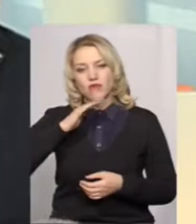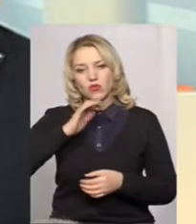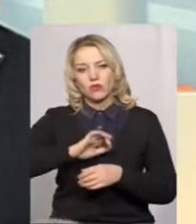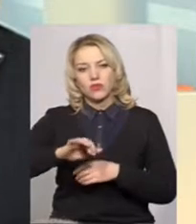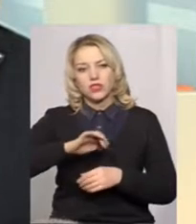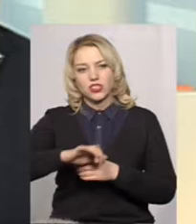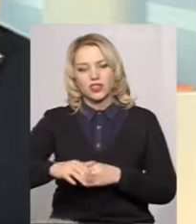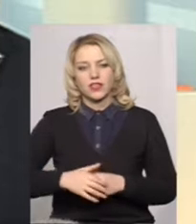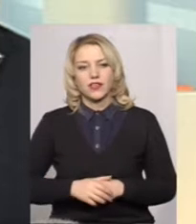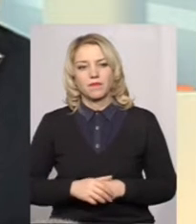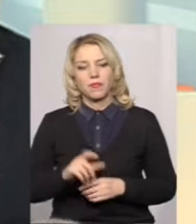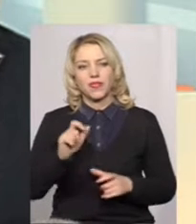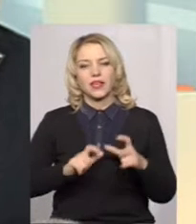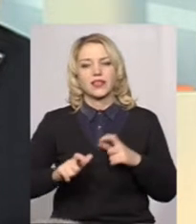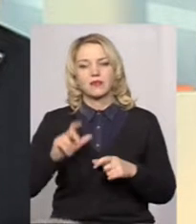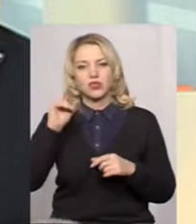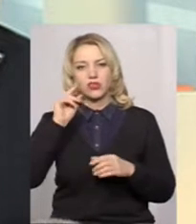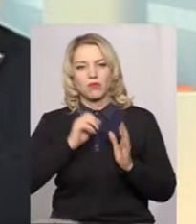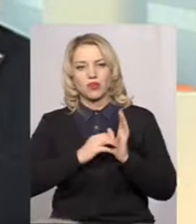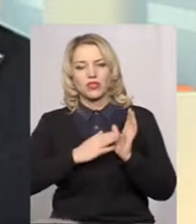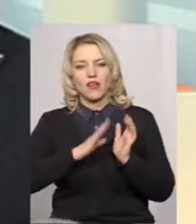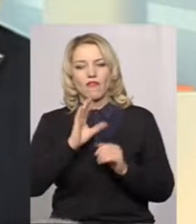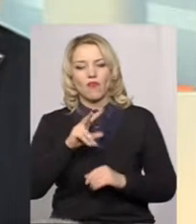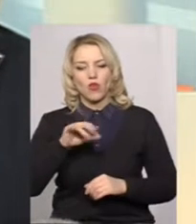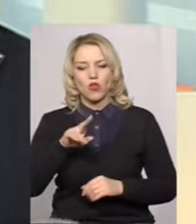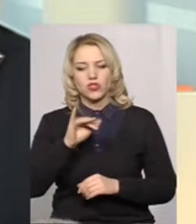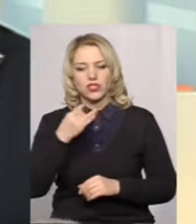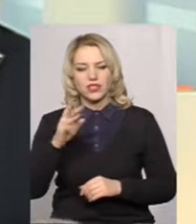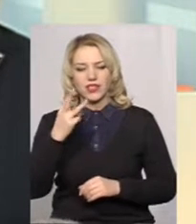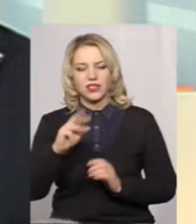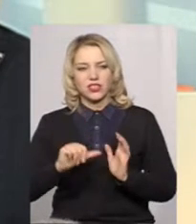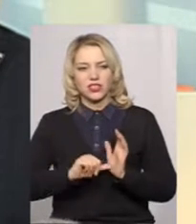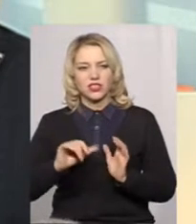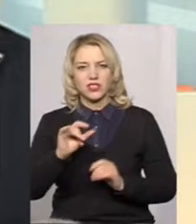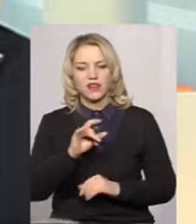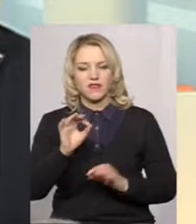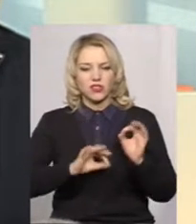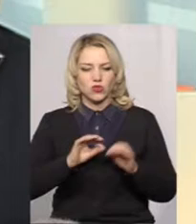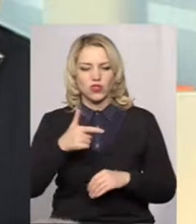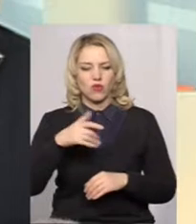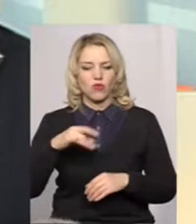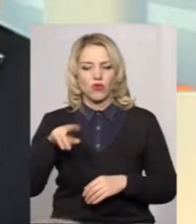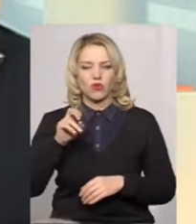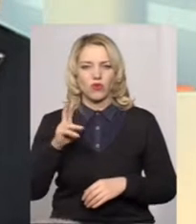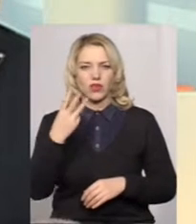водопостачання. По хімічних показниках. Волочейський – 36%. Городок –